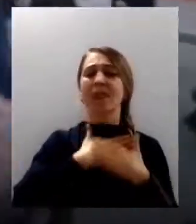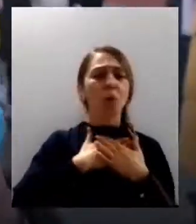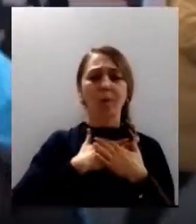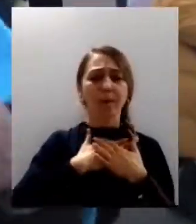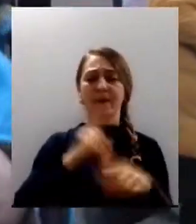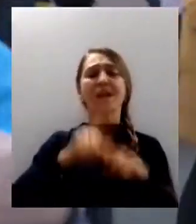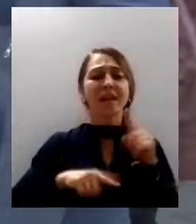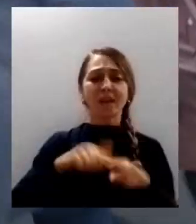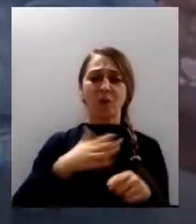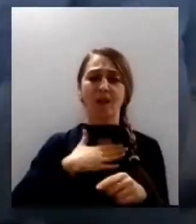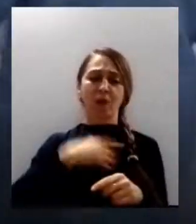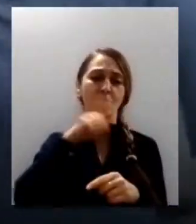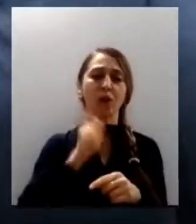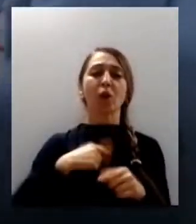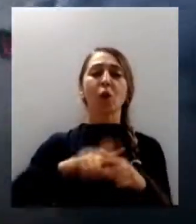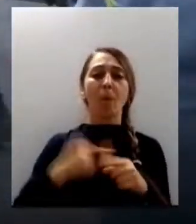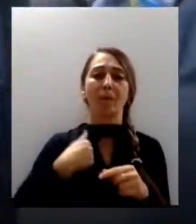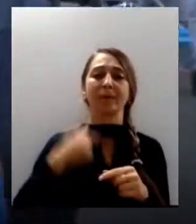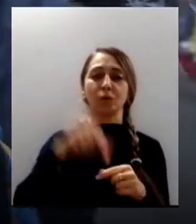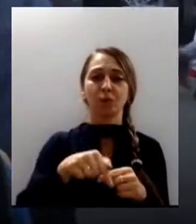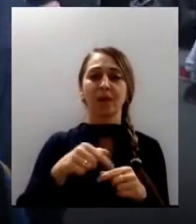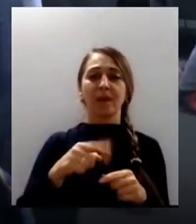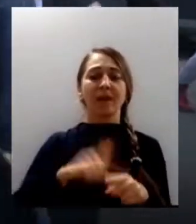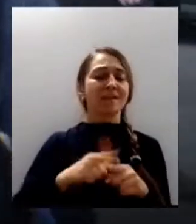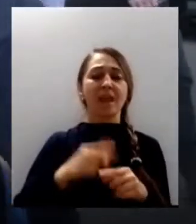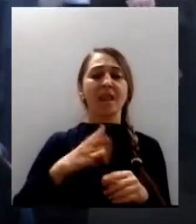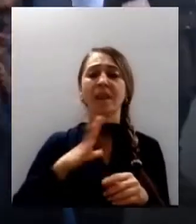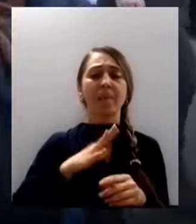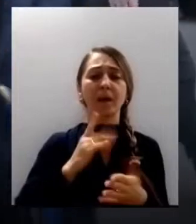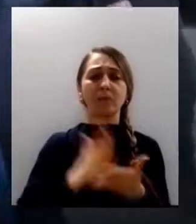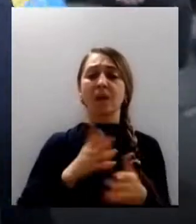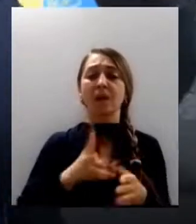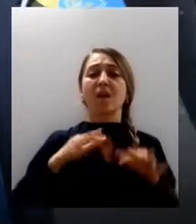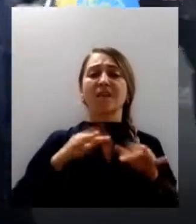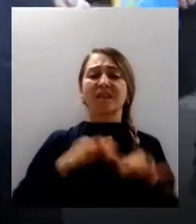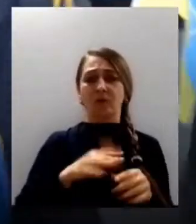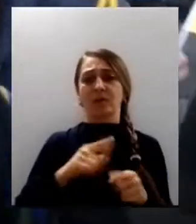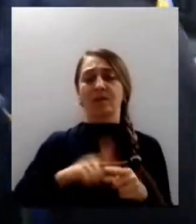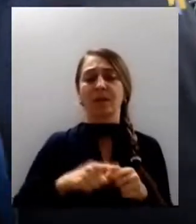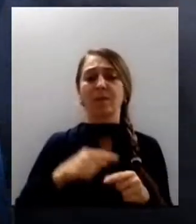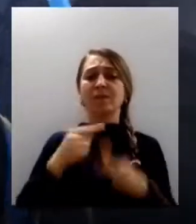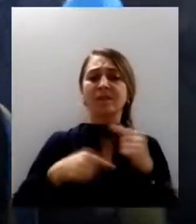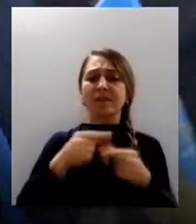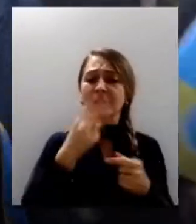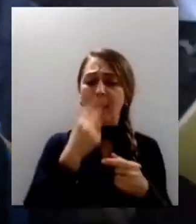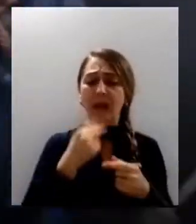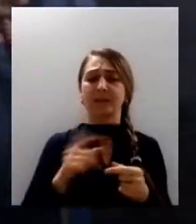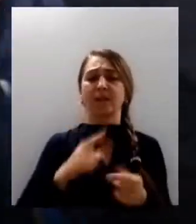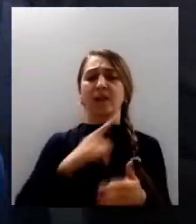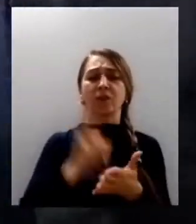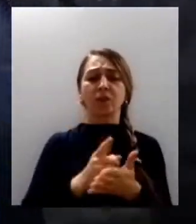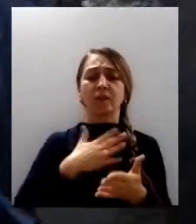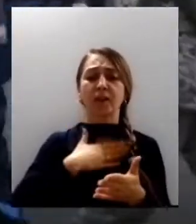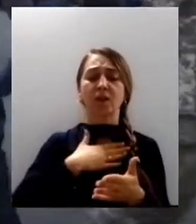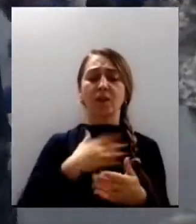тому ми тут. Це не має бути просто заходом, це має бути традицією, це має бути просто в нашому мозку і в нашій крові. Ми маємо